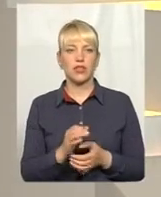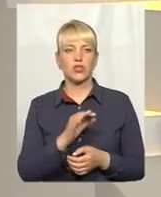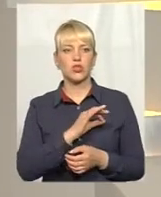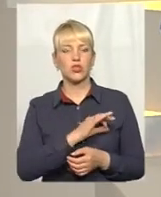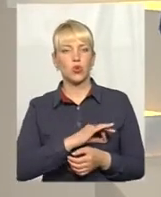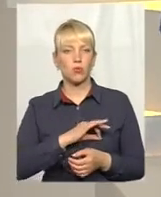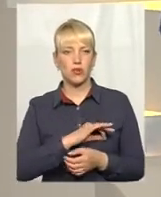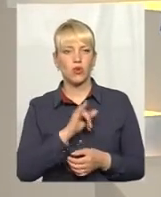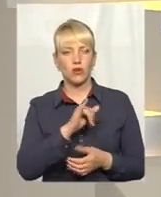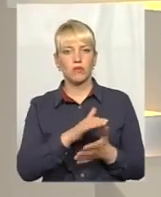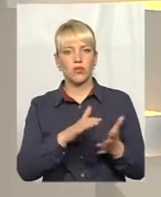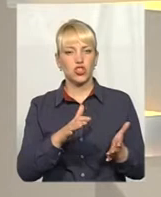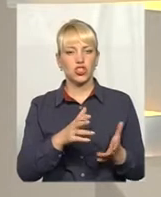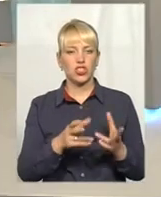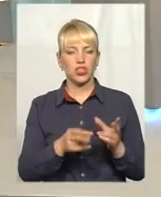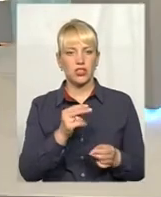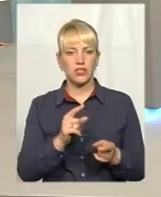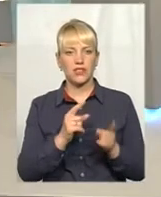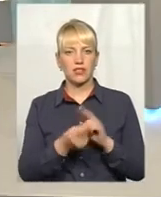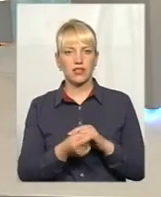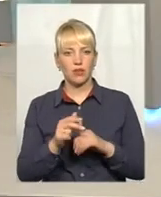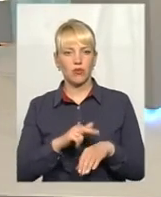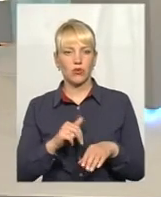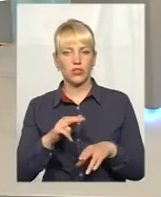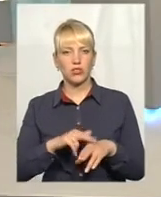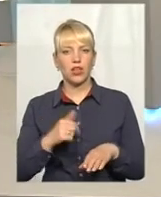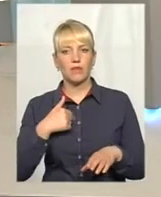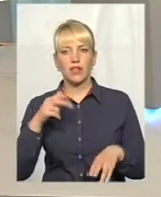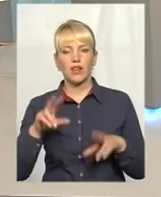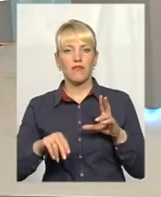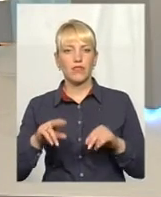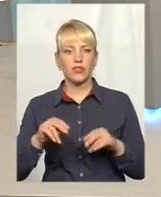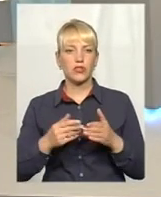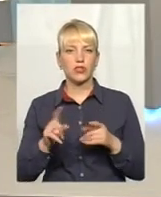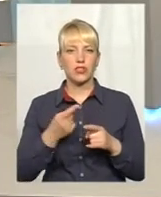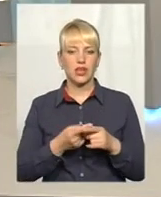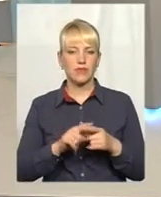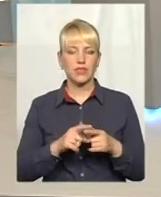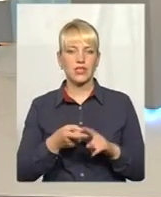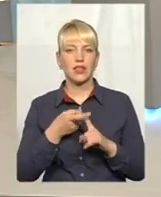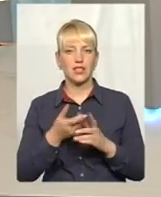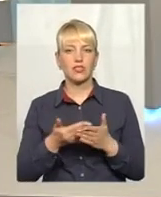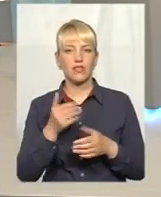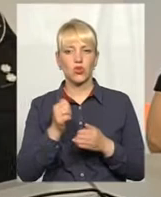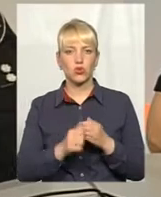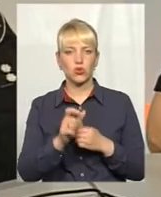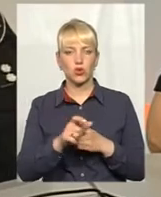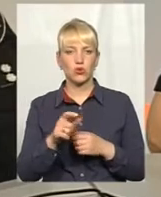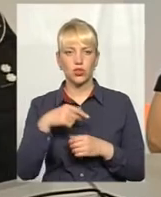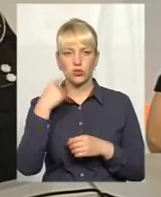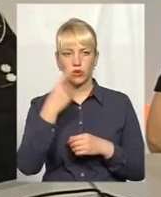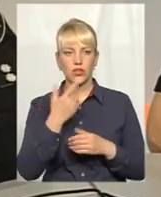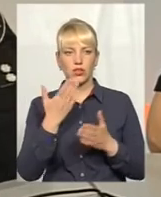в неї більше шансів все-таки стати поліцейською? Я рахую, що це залежить від кожної людини особисто, тому що якщо людина